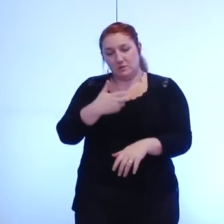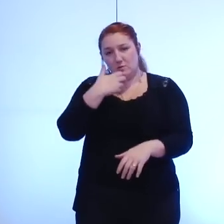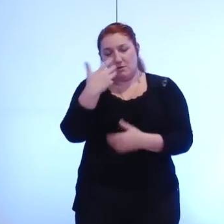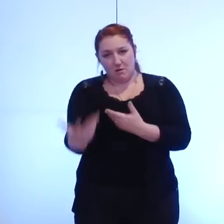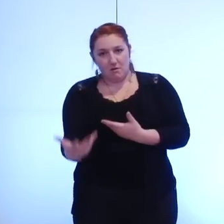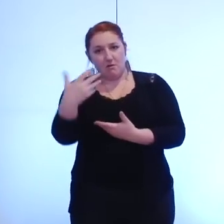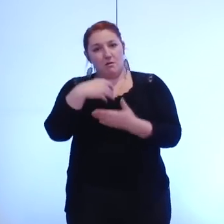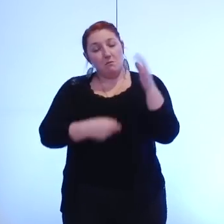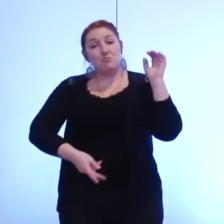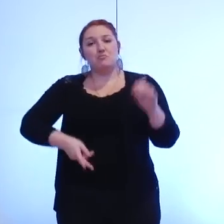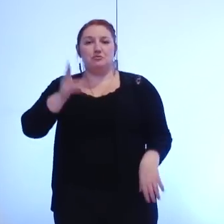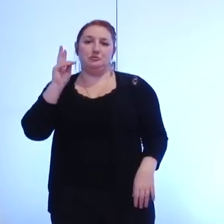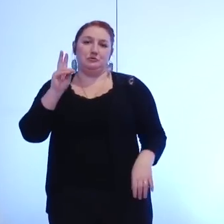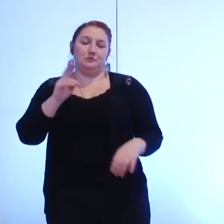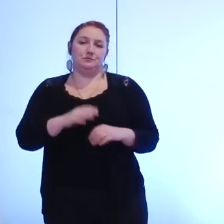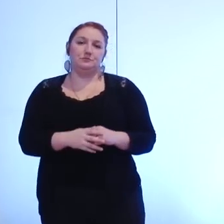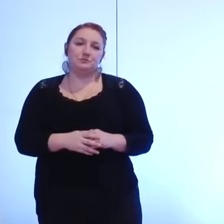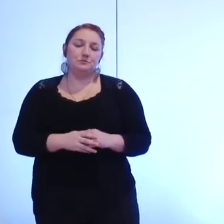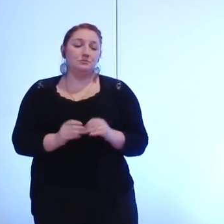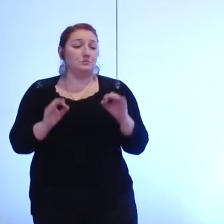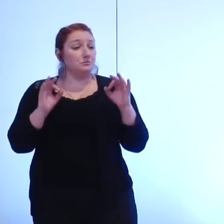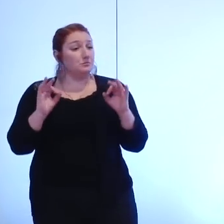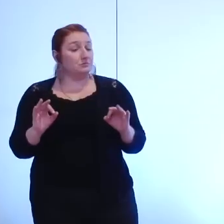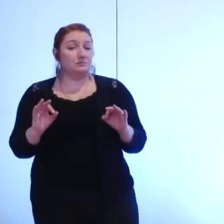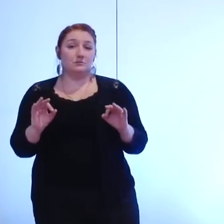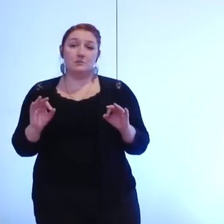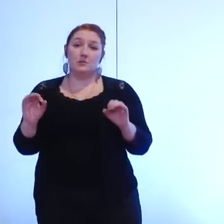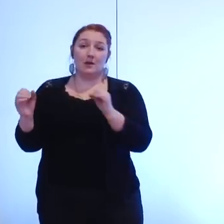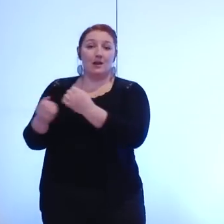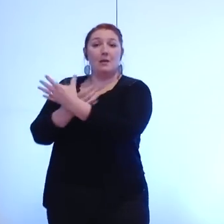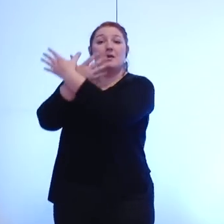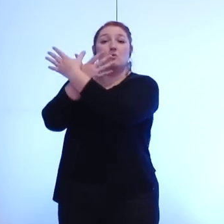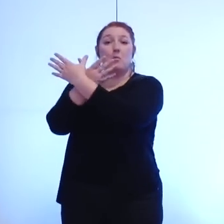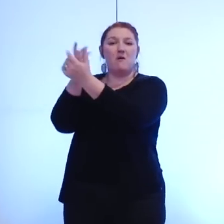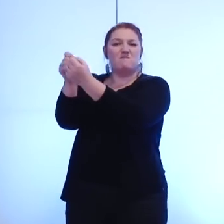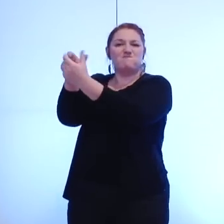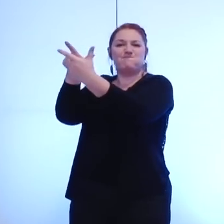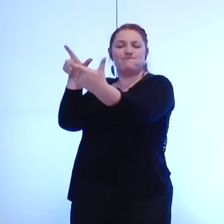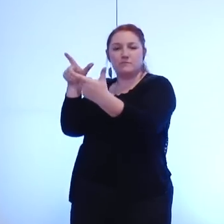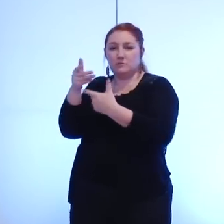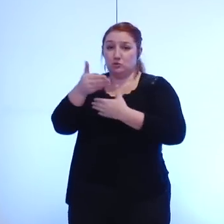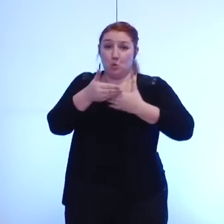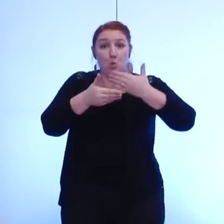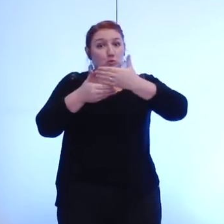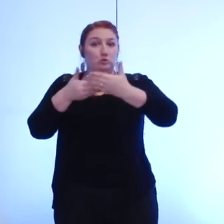et comme la métropole se construit et la métropole n'est pas finie au 1er